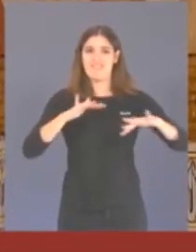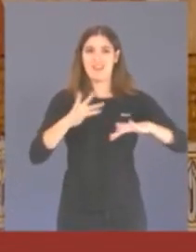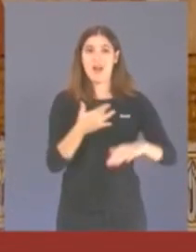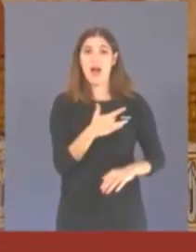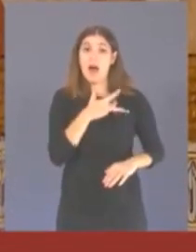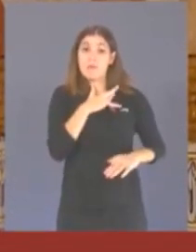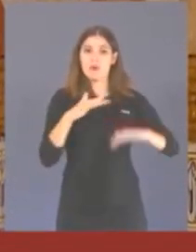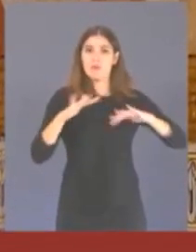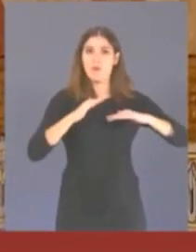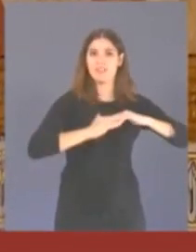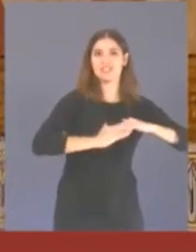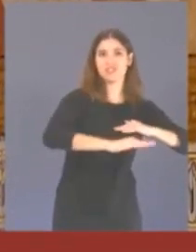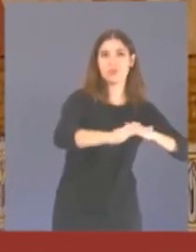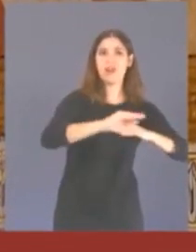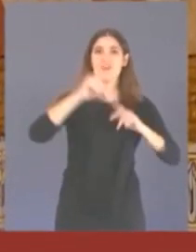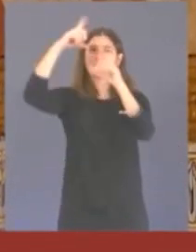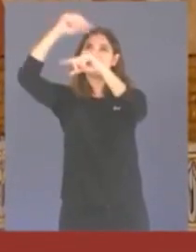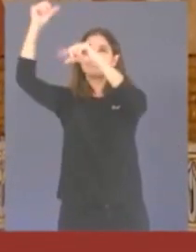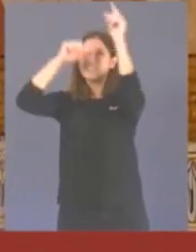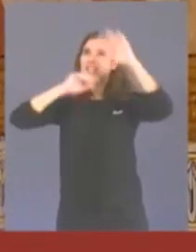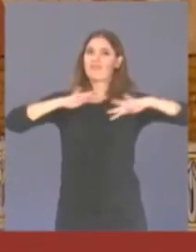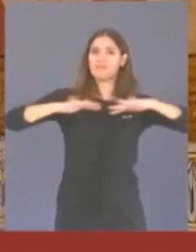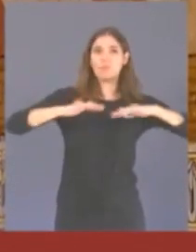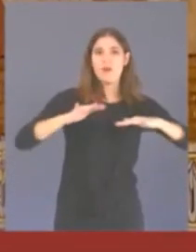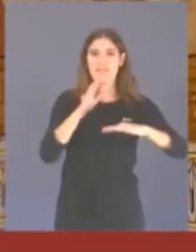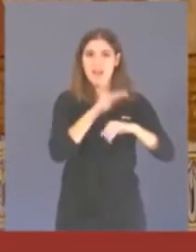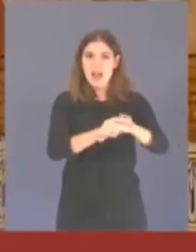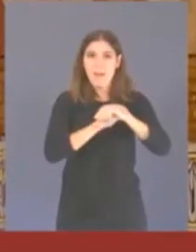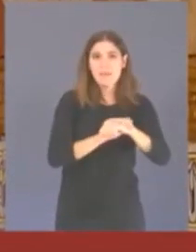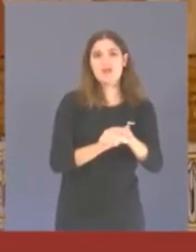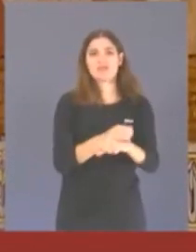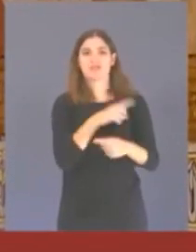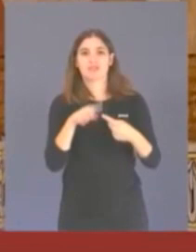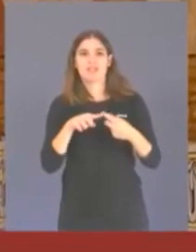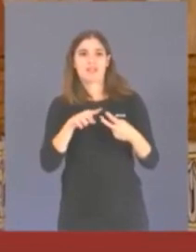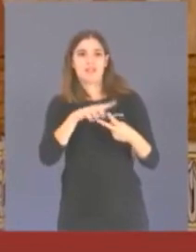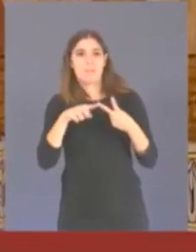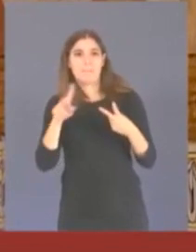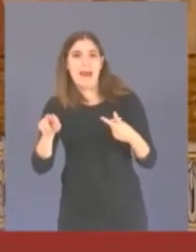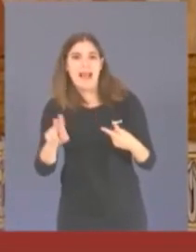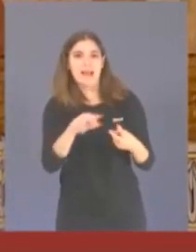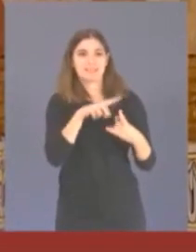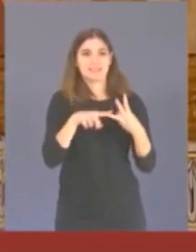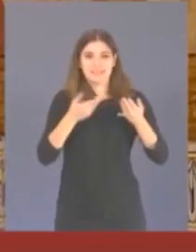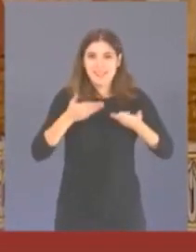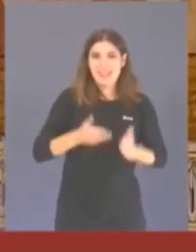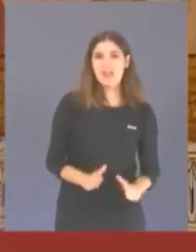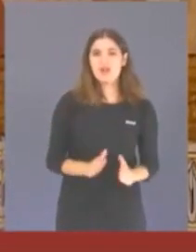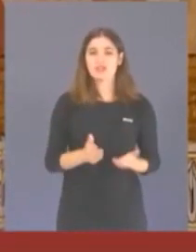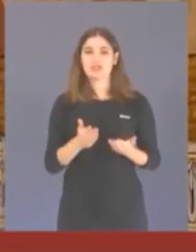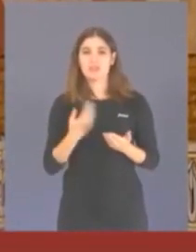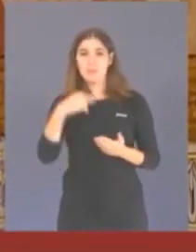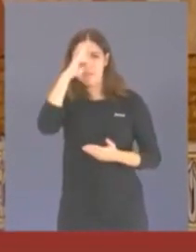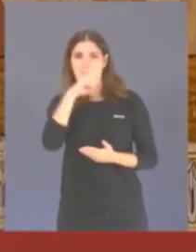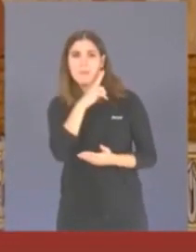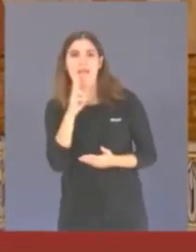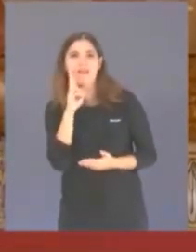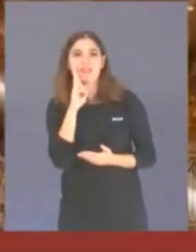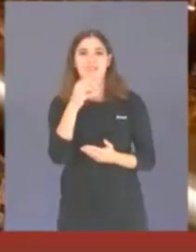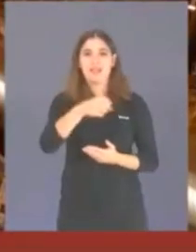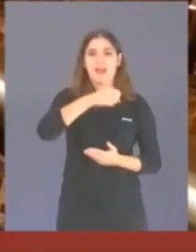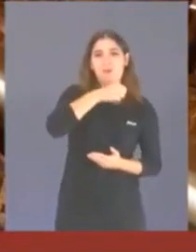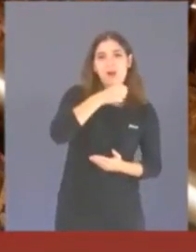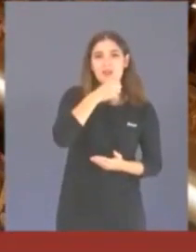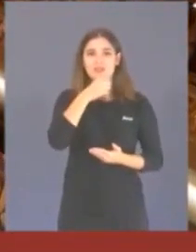que mou el sol i les estreles. Amor per les amigues i els amics, per les parelles, pels fills i les filles, pels pares, les mares,